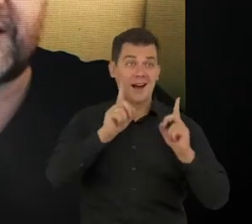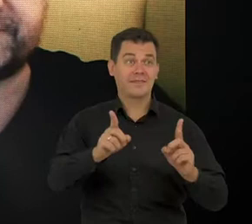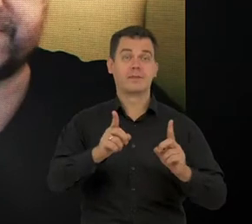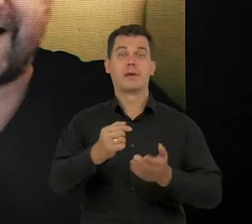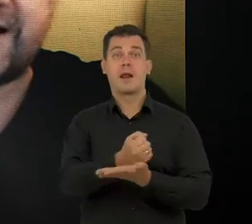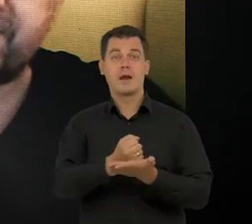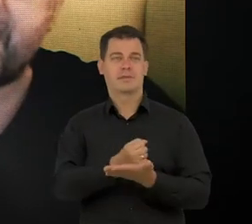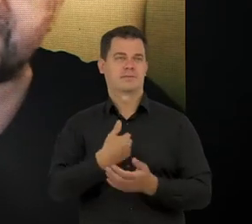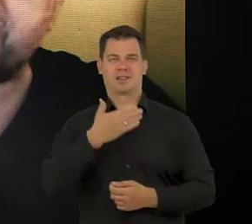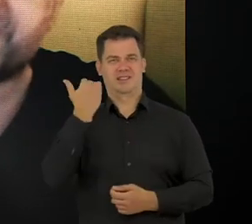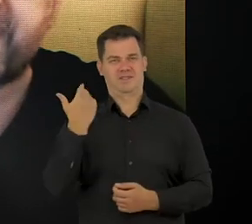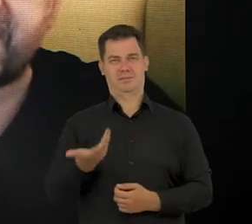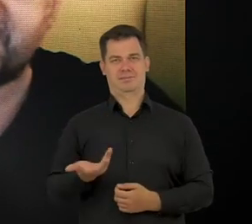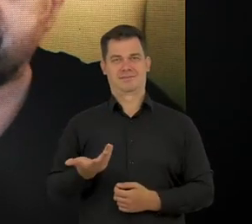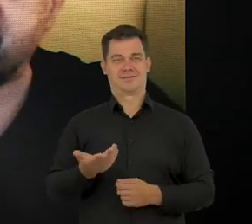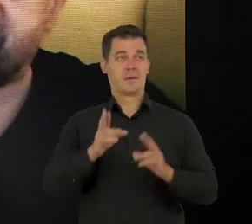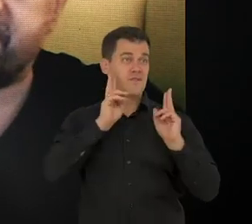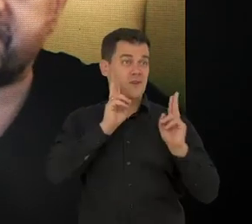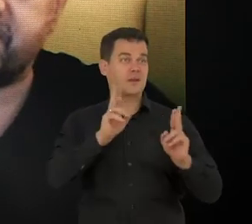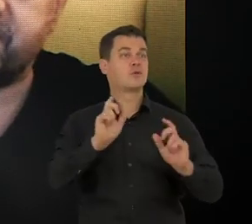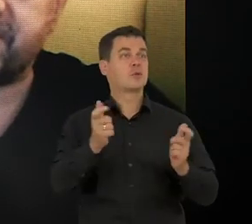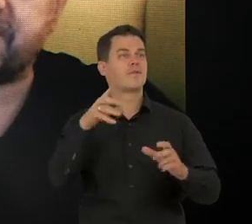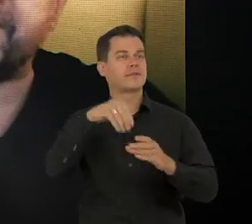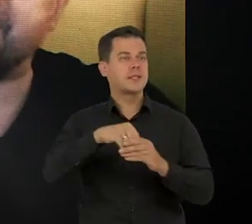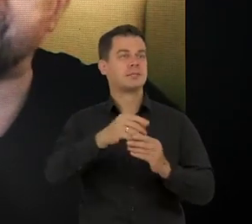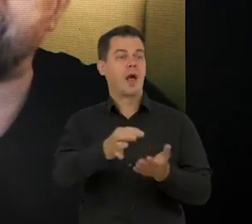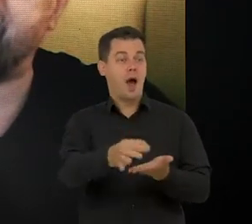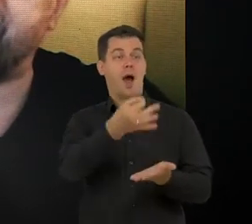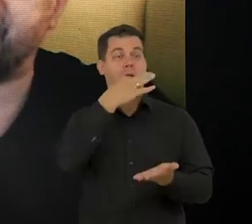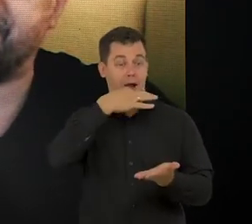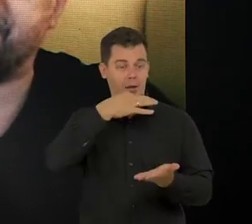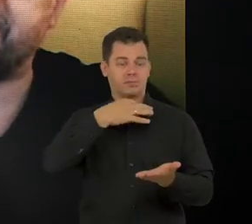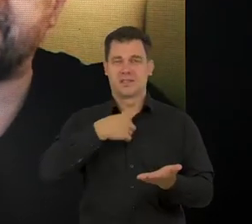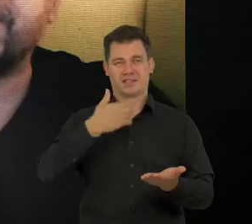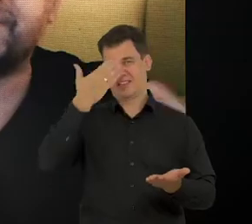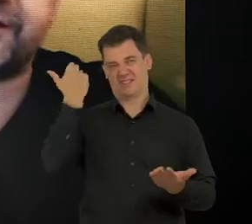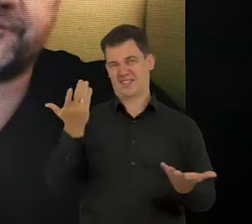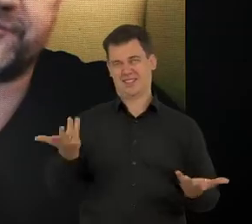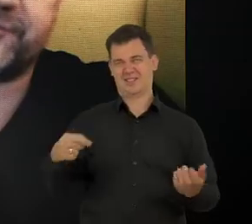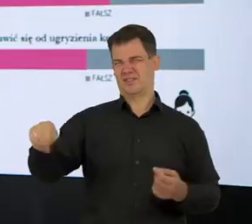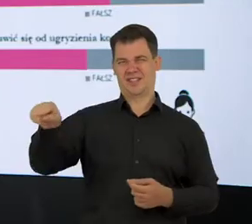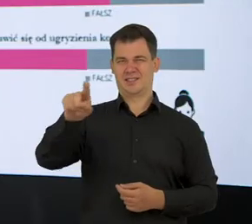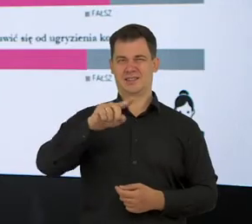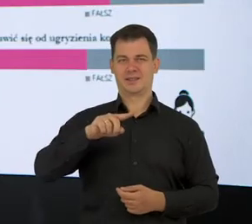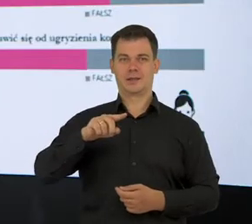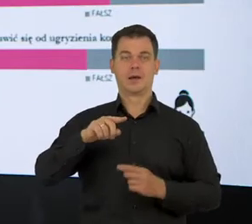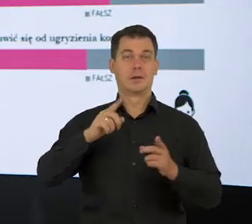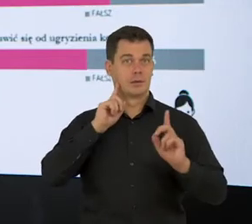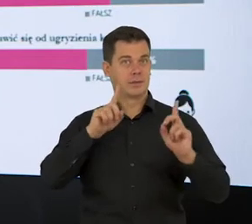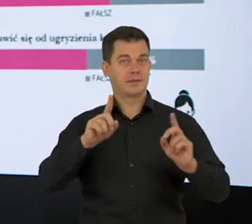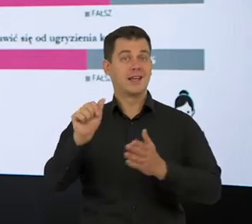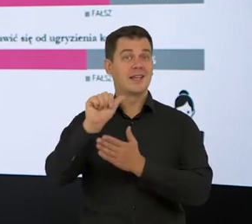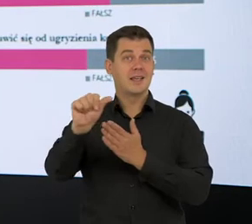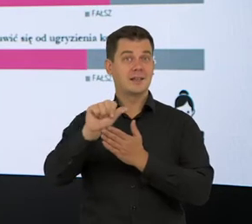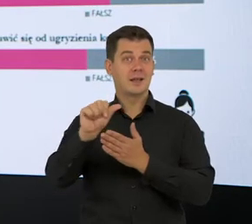realnie wiemy, co się dzieje z tymi substancjami i z naszym organizmem. Tak, jeszcze widać tu zresztą, że 11%